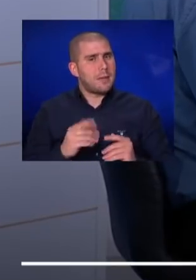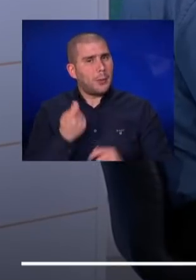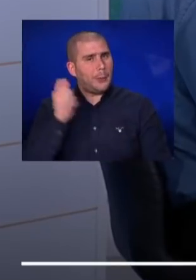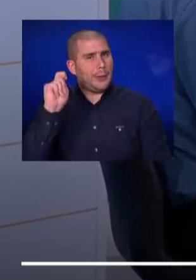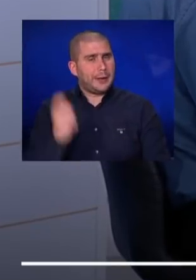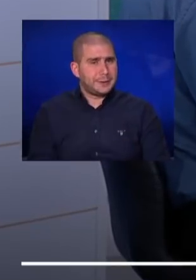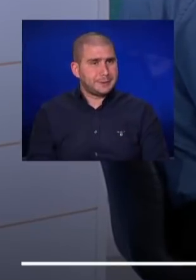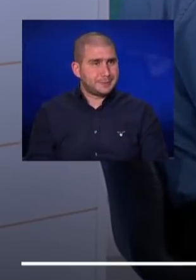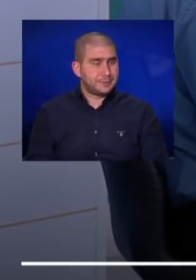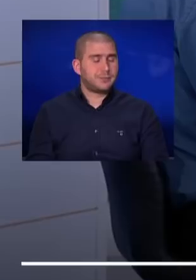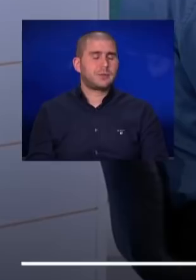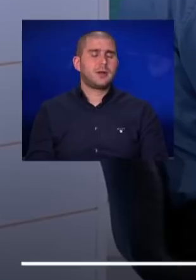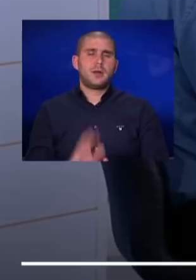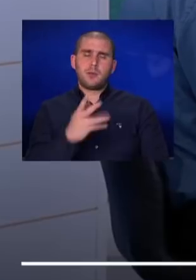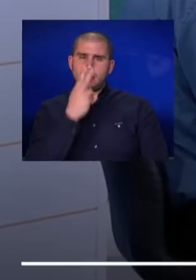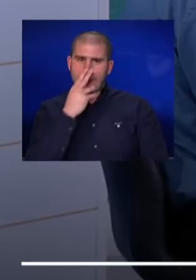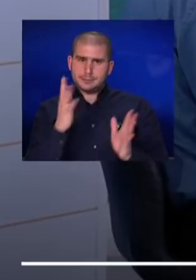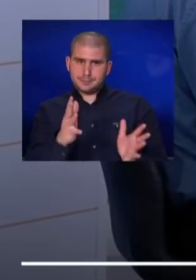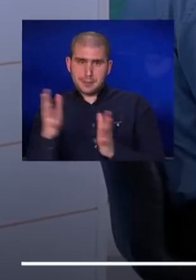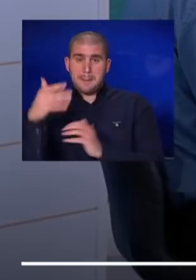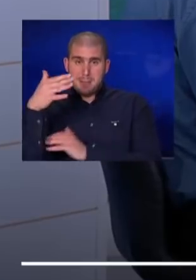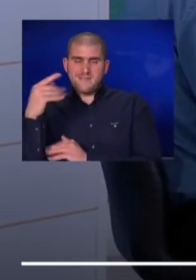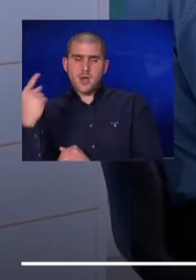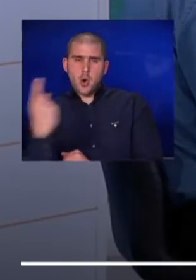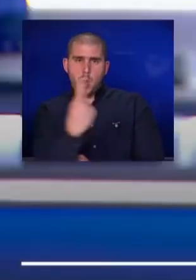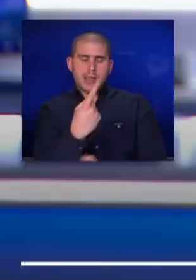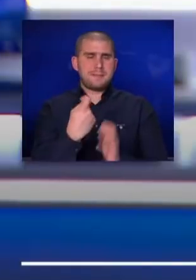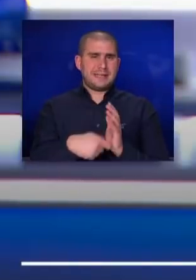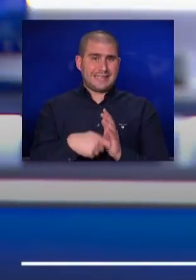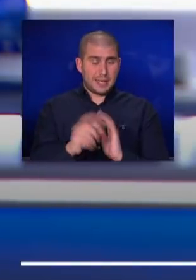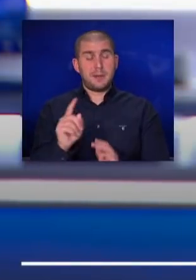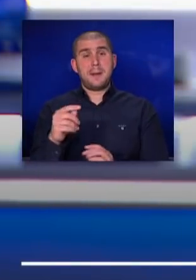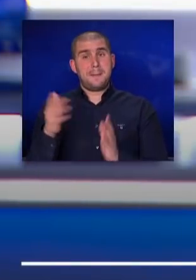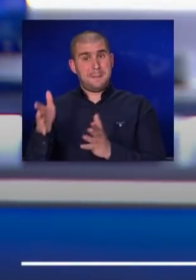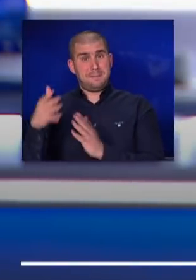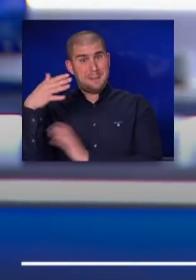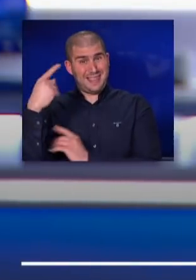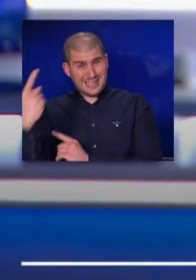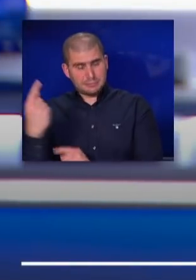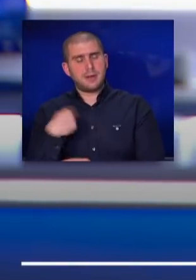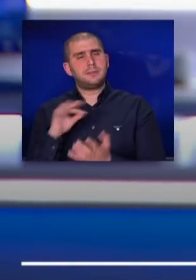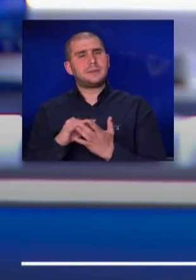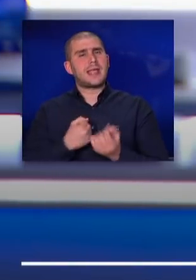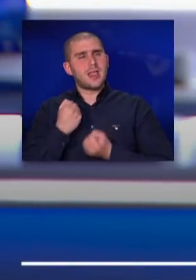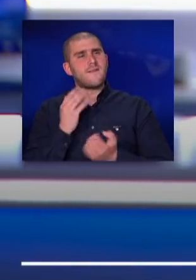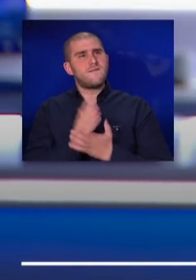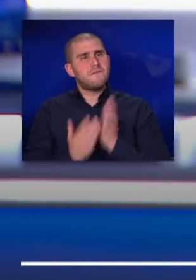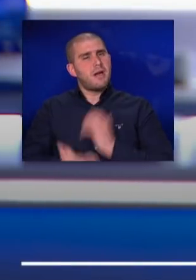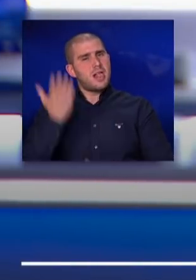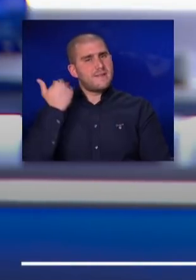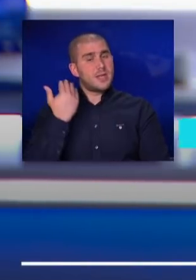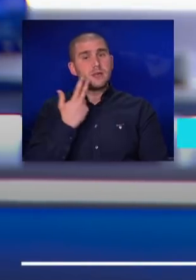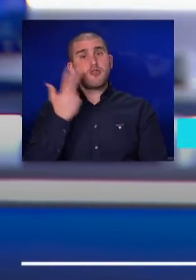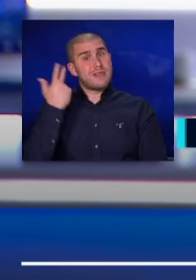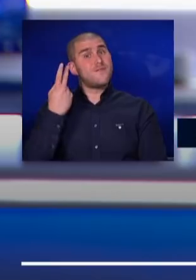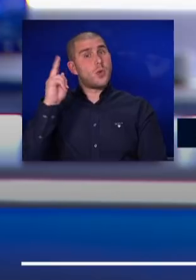הזאת? בואו נפריד רגע, מדינה וכל אחד ואחד מהצרכנים. אז ברמה של המדינה, אנחנו במשרד האנרגיה כבר לפני למעלה משלוש